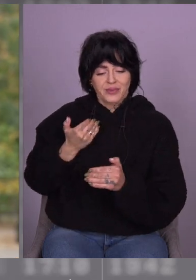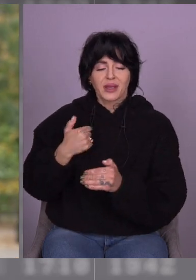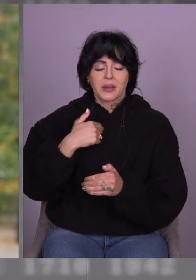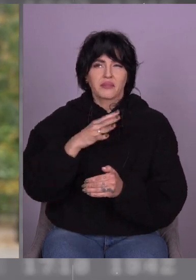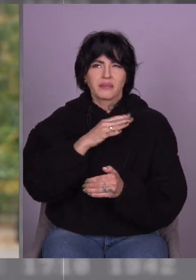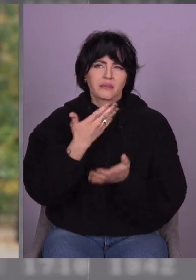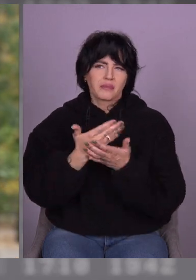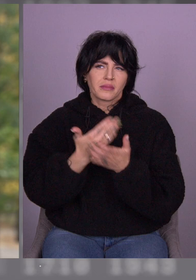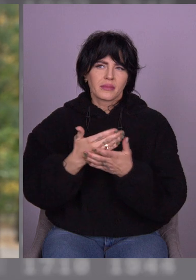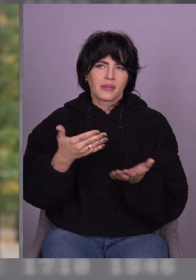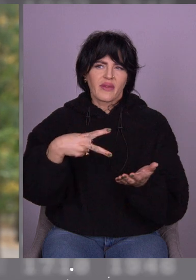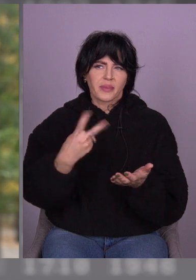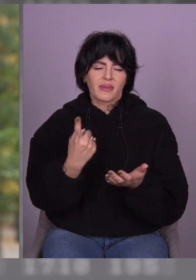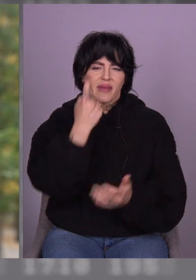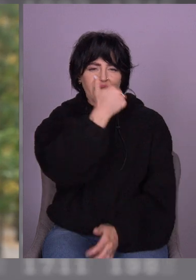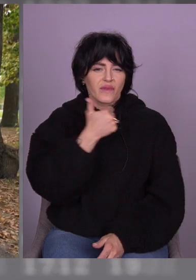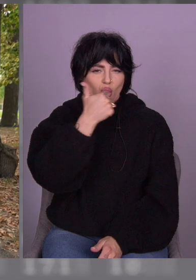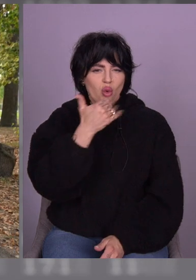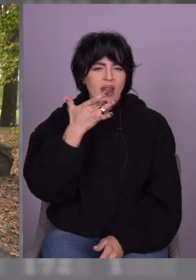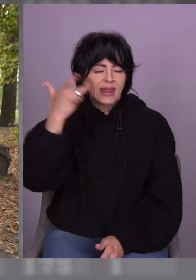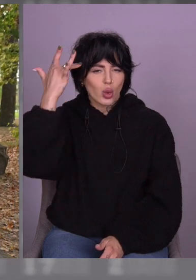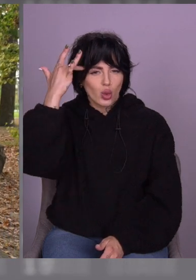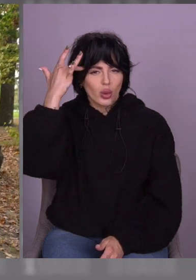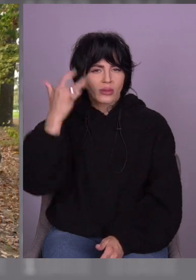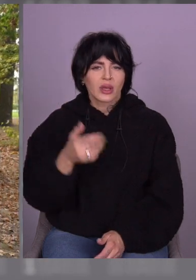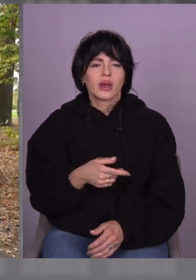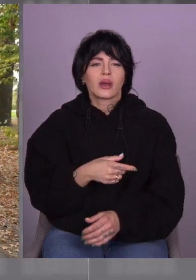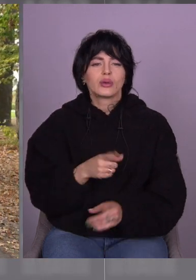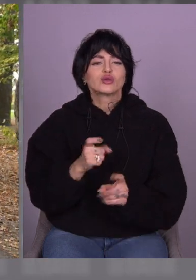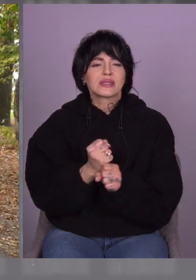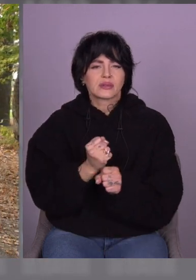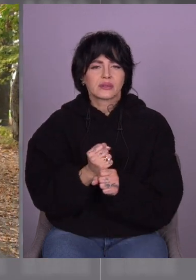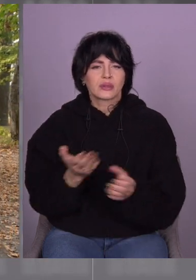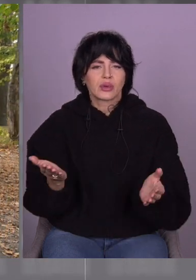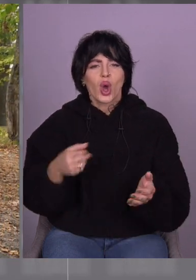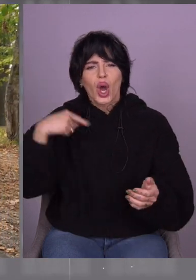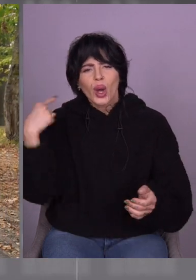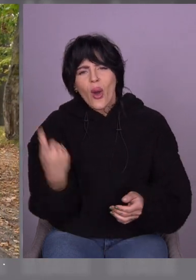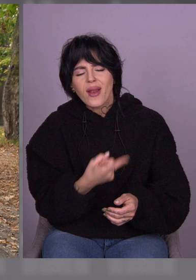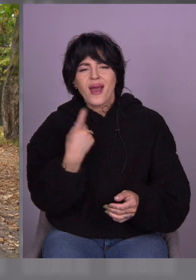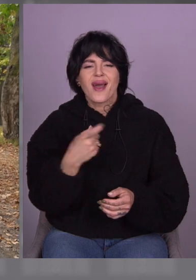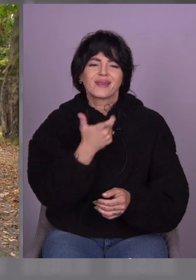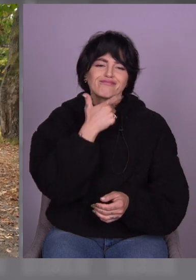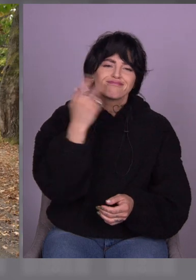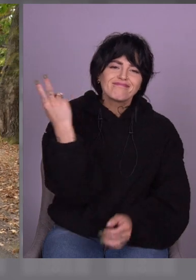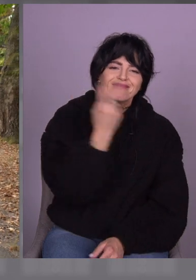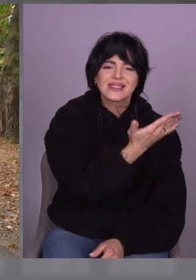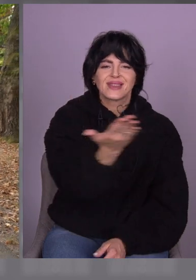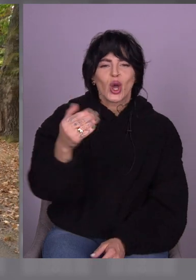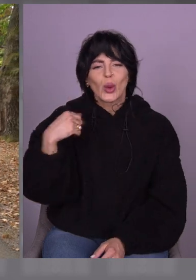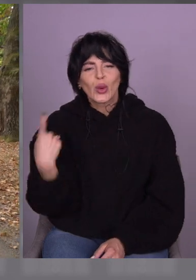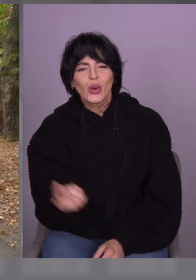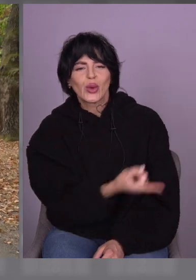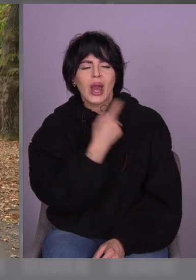21-му році літом. І що ви робили тоді з ними? А що ходили? Ходили, дивилися, гуляли.